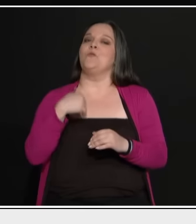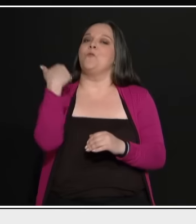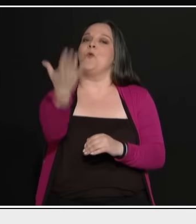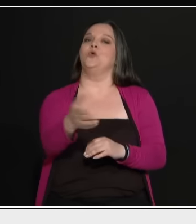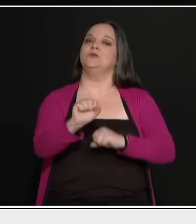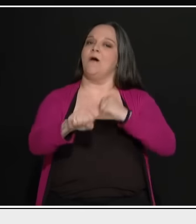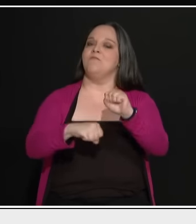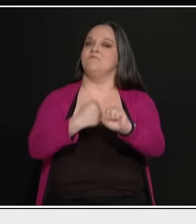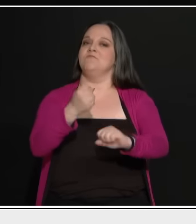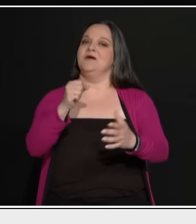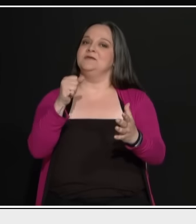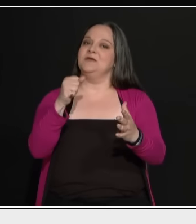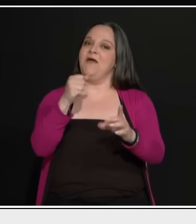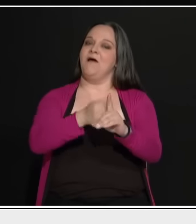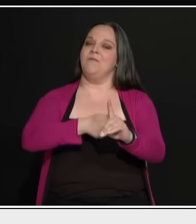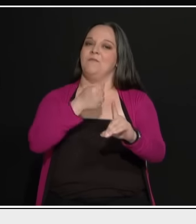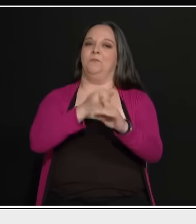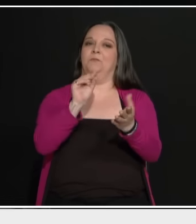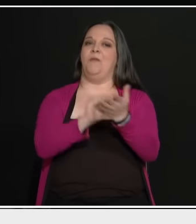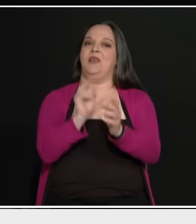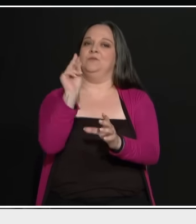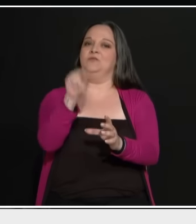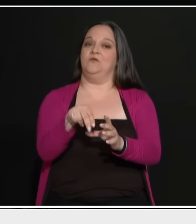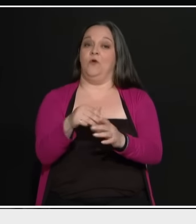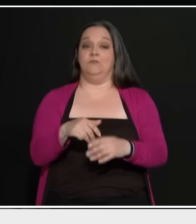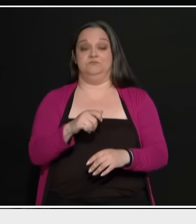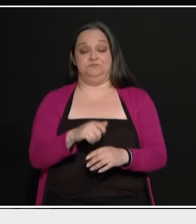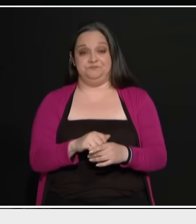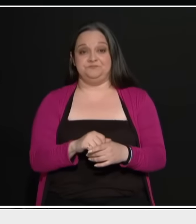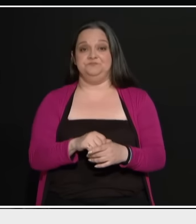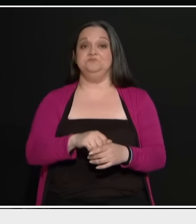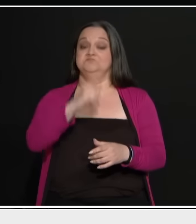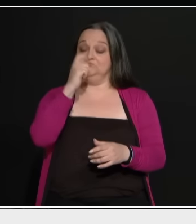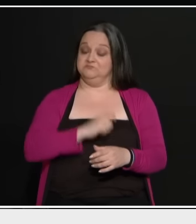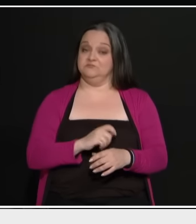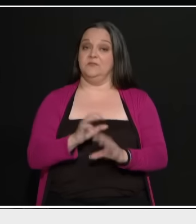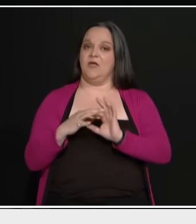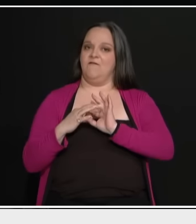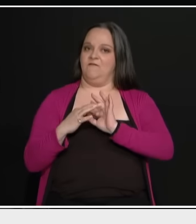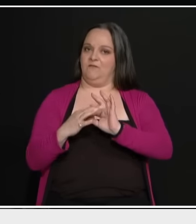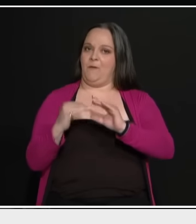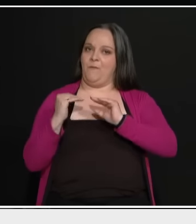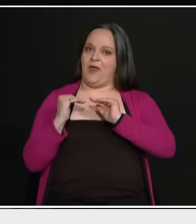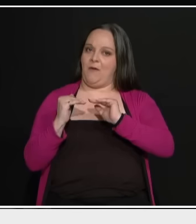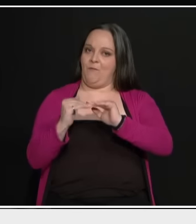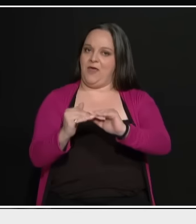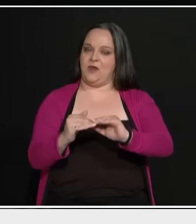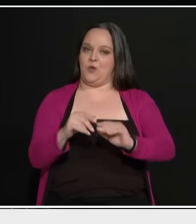διεκδικείτε ξανά την ψήφα των Ελλήνων. Εγώ παραμένω αρχηγός της Ένωσης Κεντρών, όχι από φιλοδοξία,